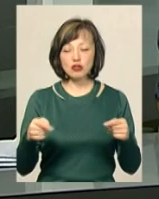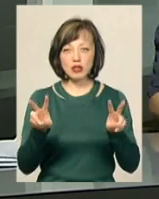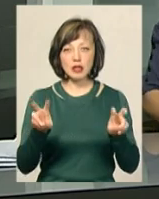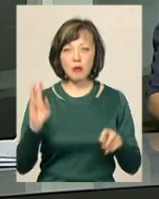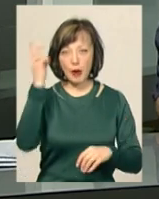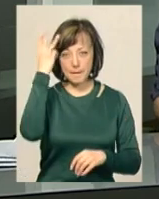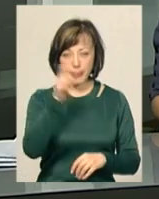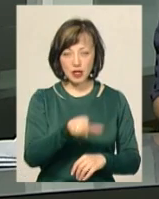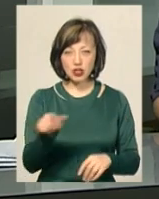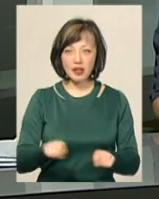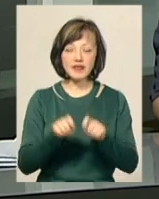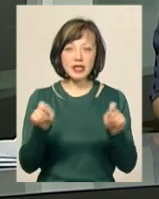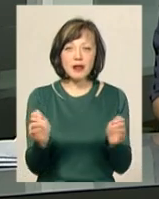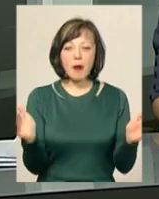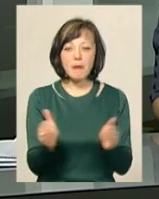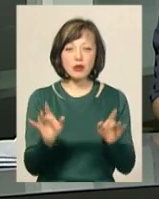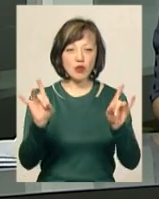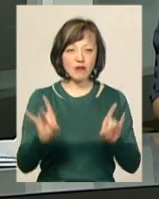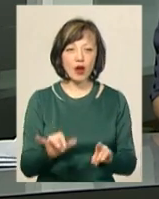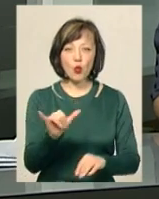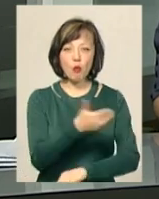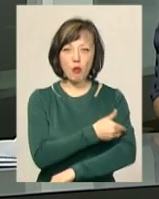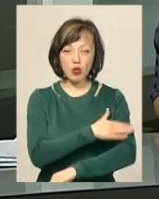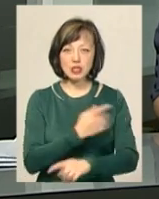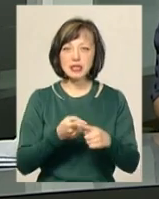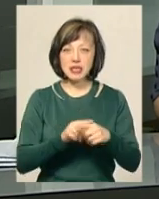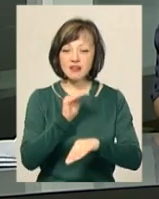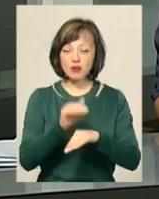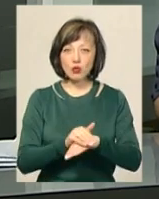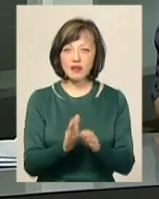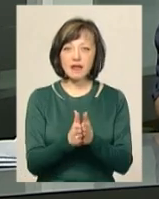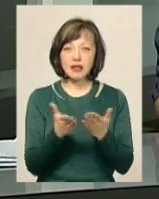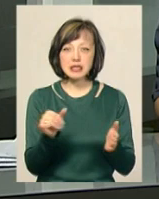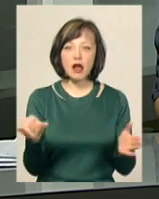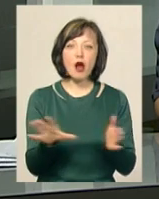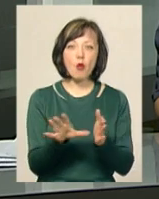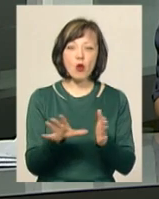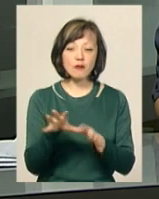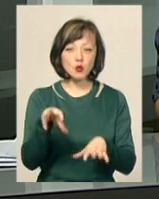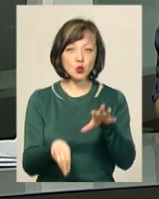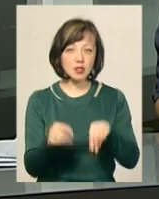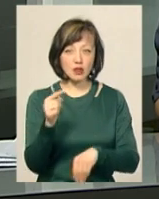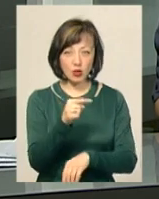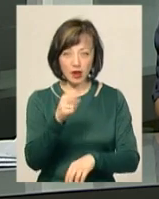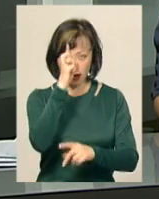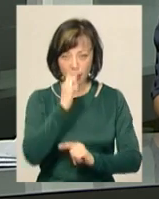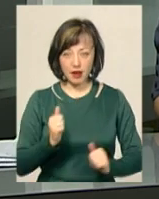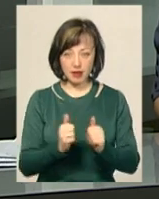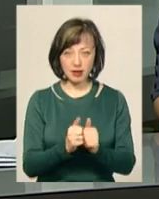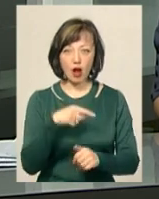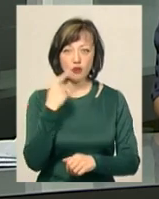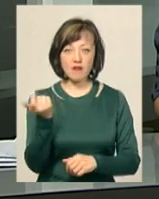тем. Хмельничани відкрили найменшу кав'ярню у Польщі. І це зафіксовано у книзі рекордів сусідньої країни, кажуть власники закладу.